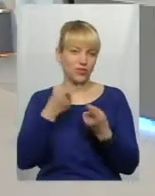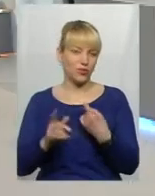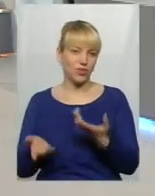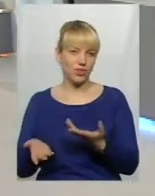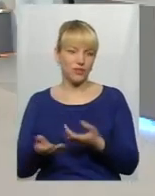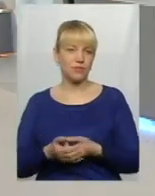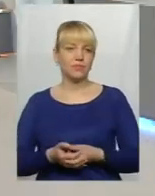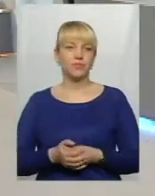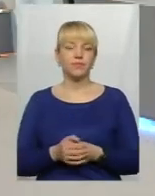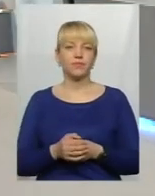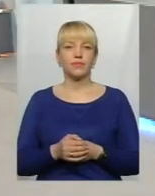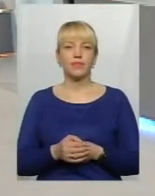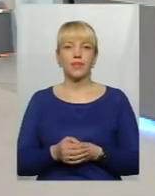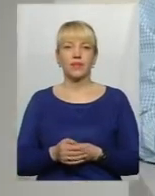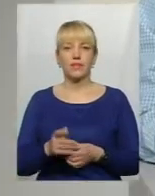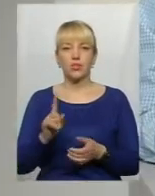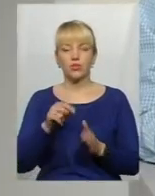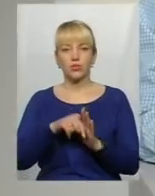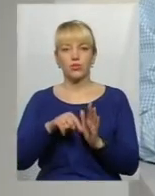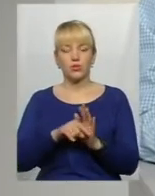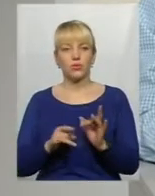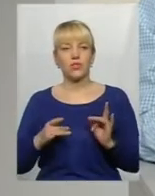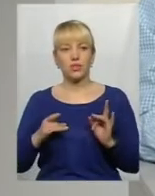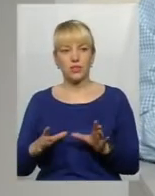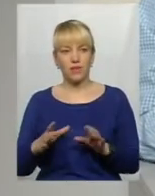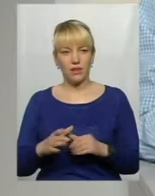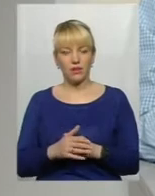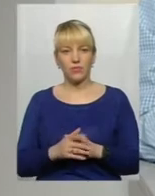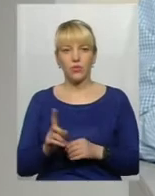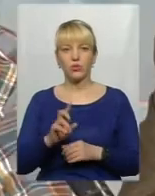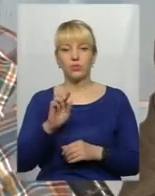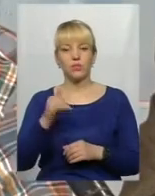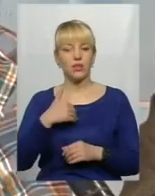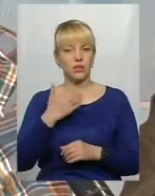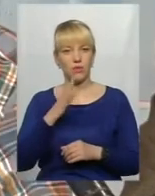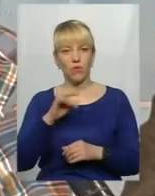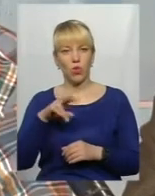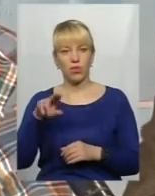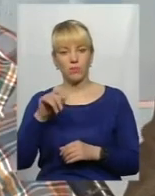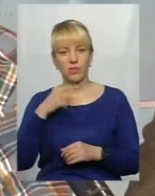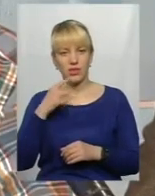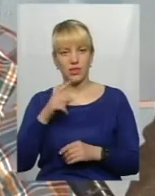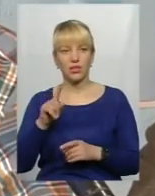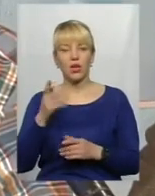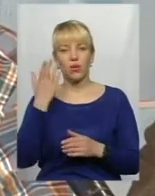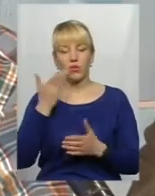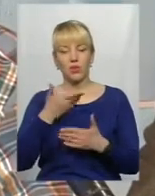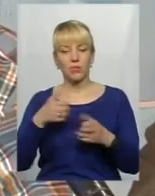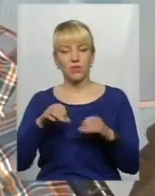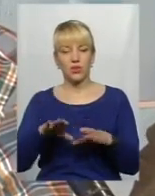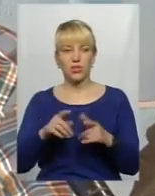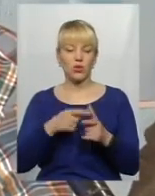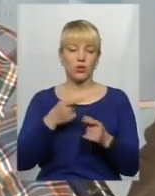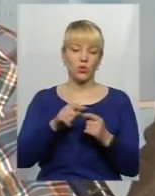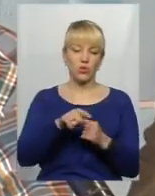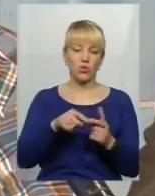Що стосується саме свят, до речі, Володимире, що би я хотів наголосити? От коли ми вирішуємо, а от то чи